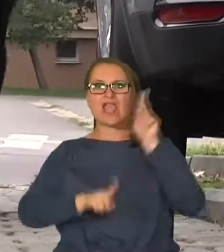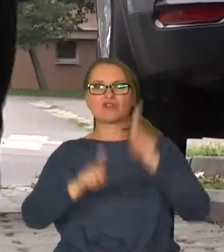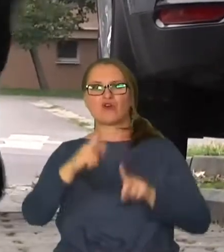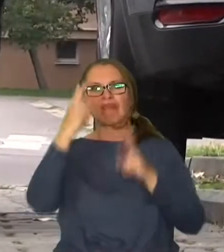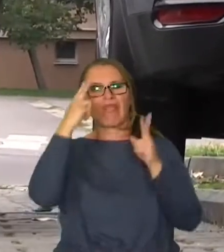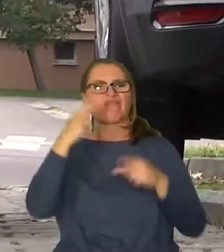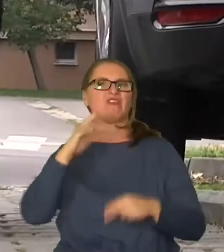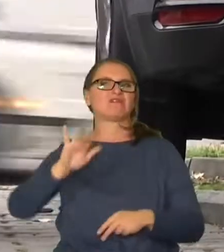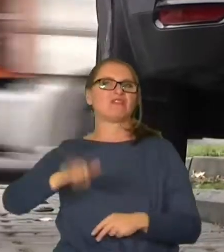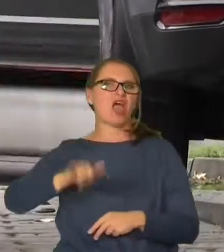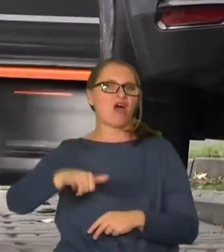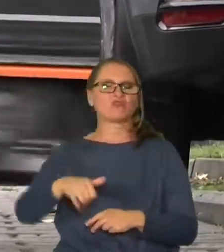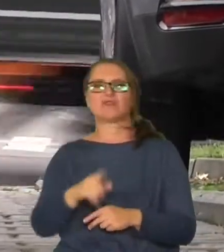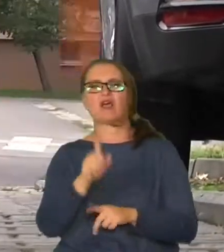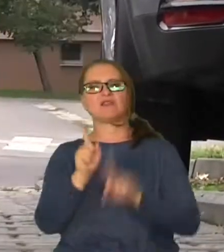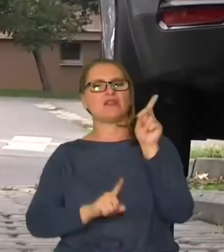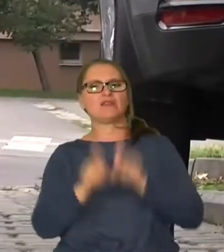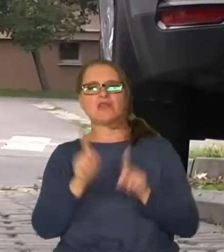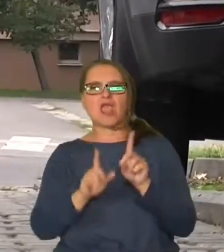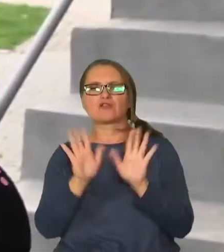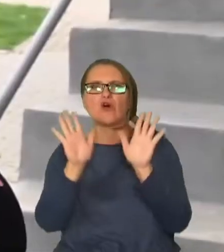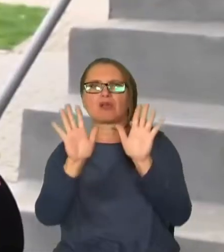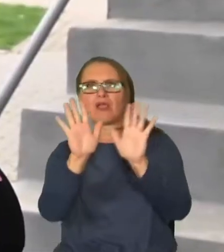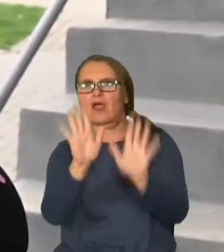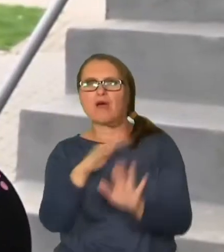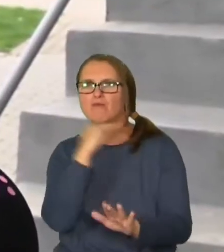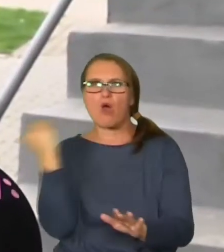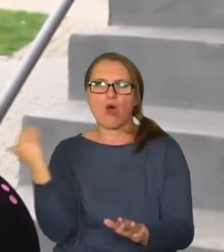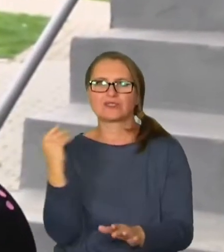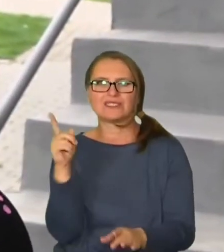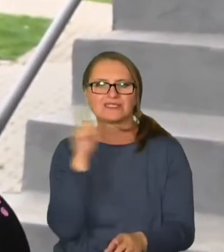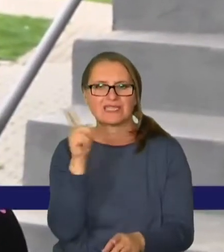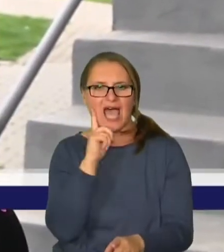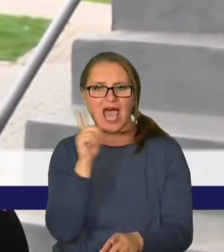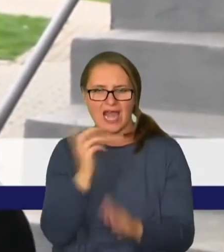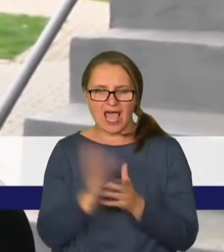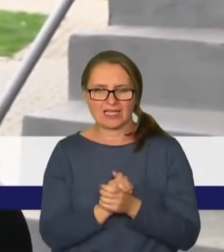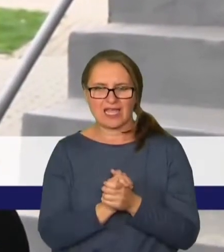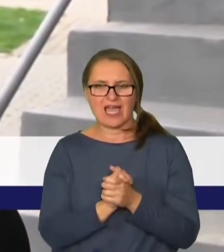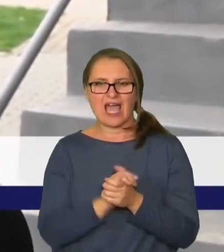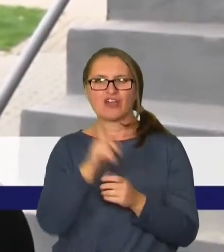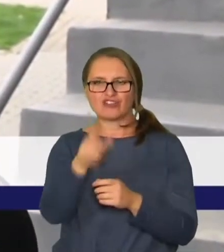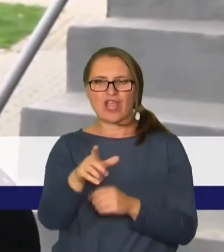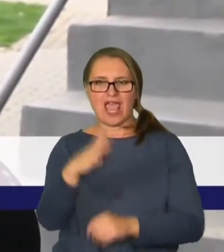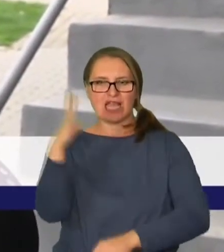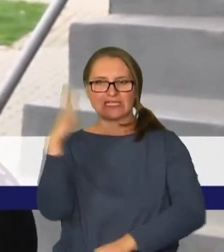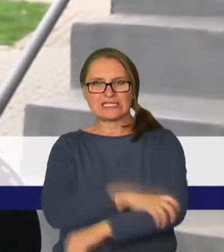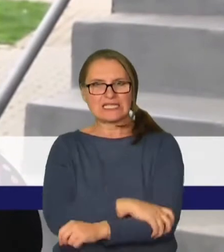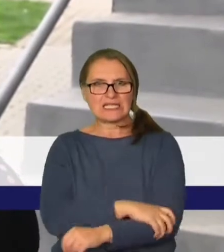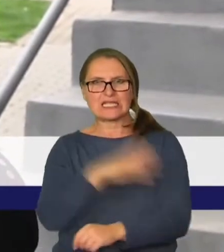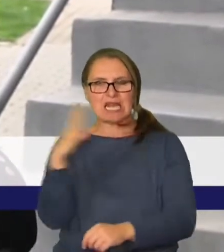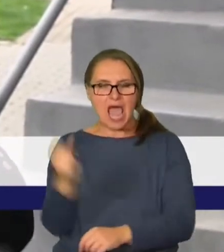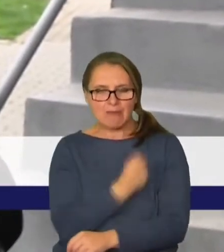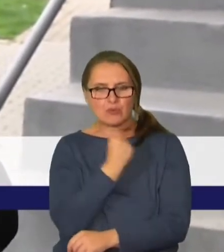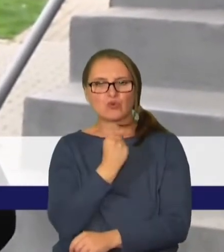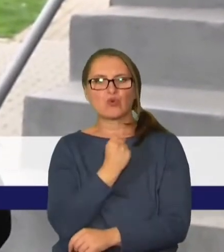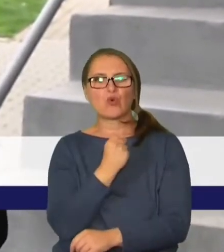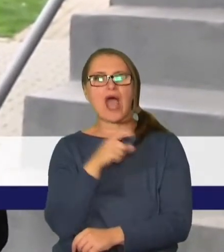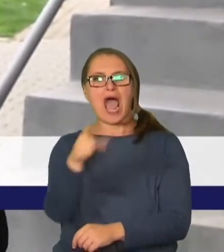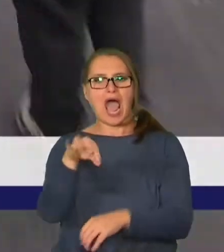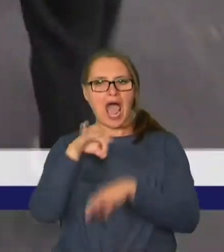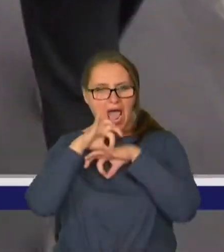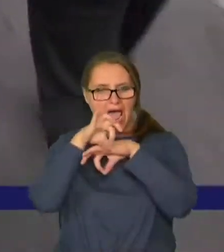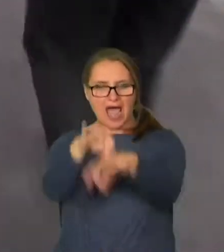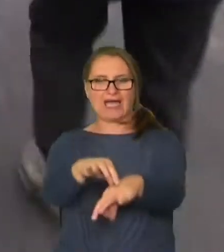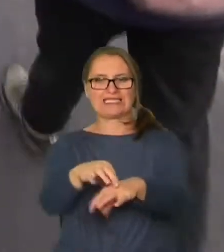ľahostajní, iní zasa prehná nepozorní. Oni sa tak moc snažia, že oni vás zdrapnú doslova a dovlečujú vás